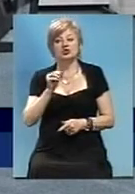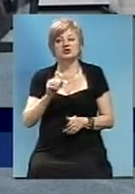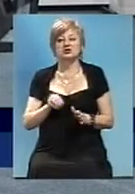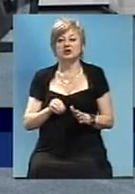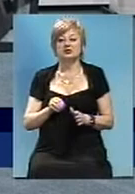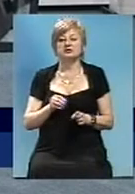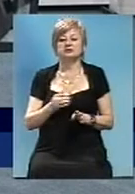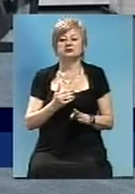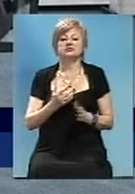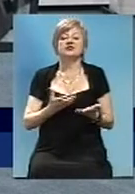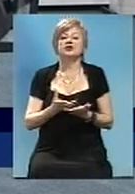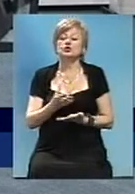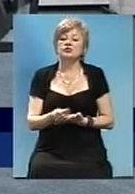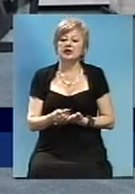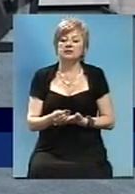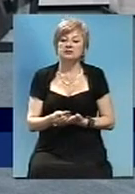більшому фінансуванні? Це